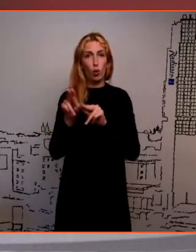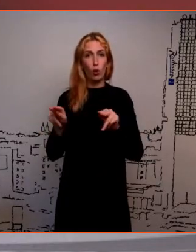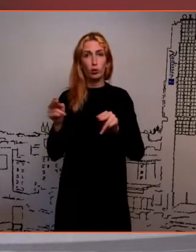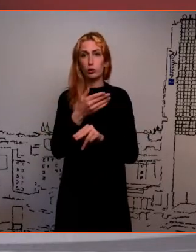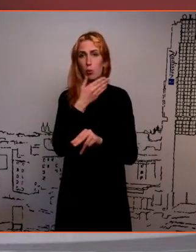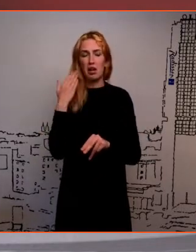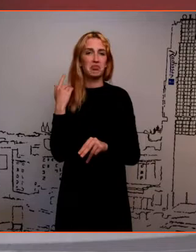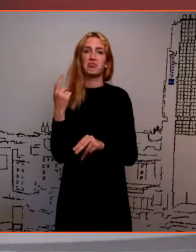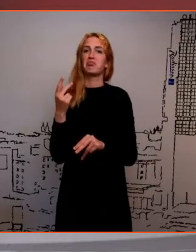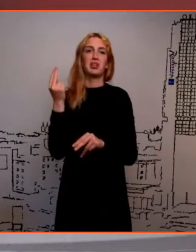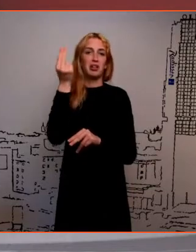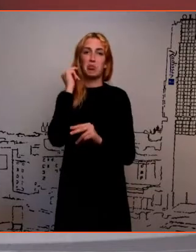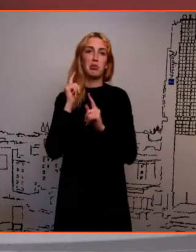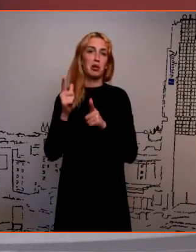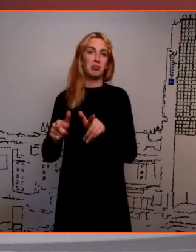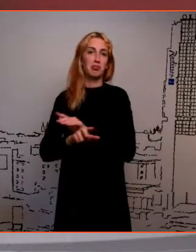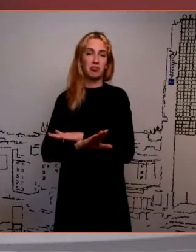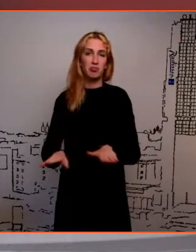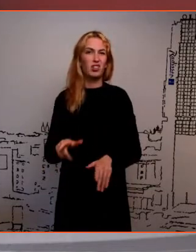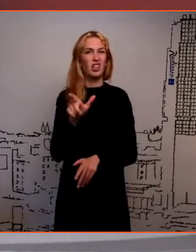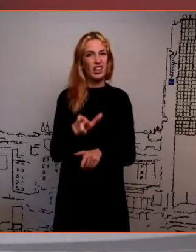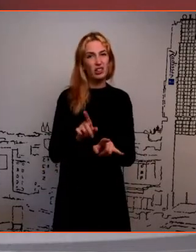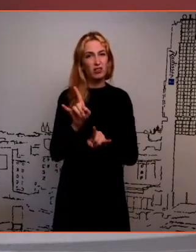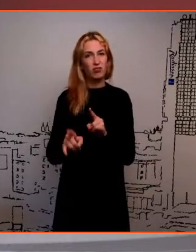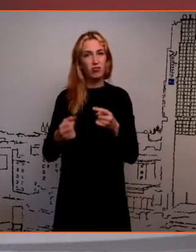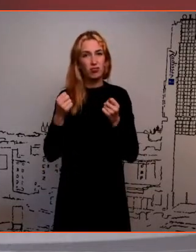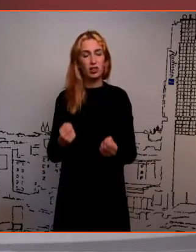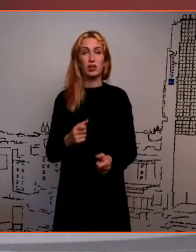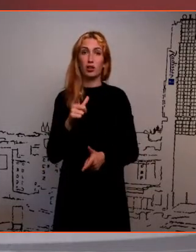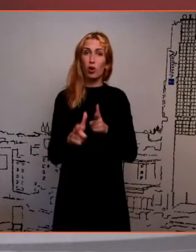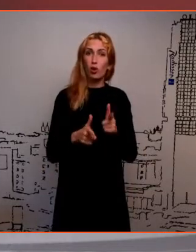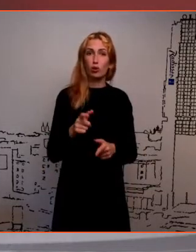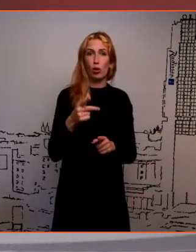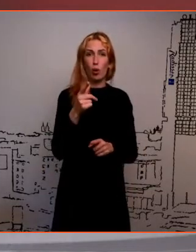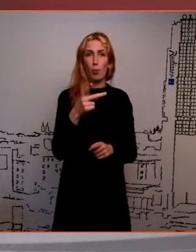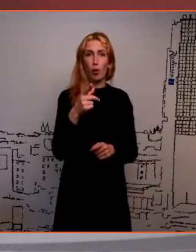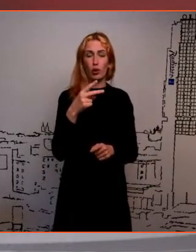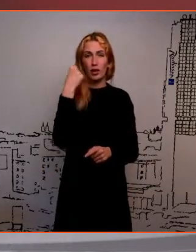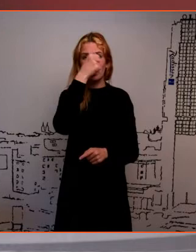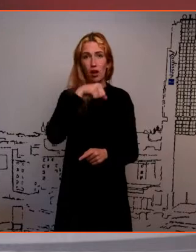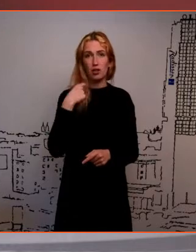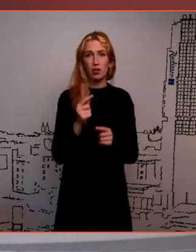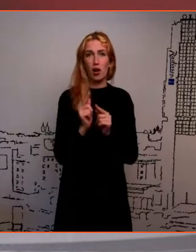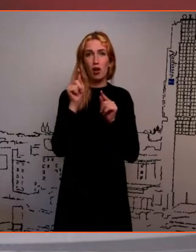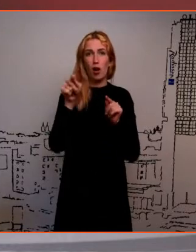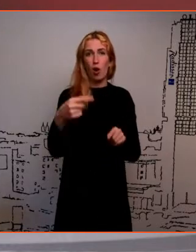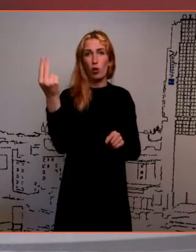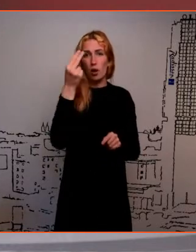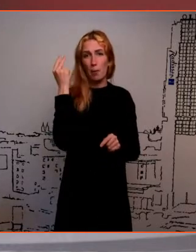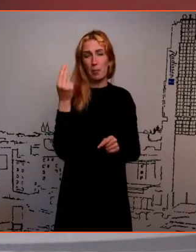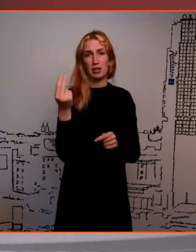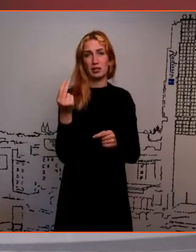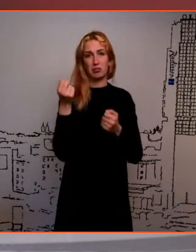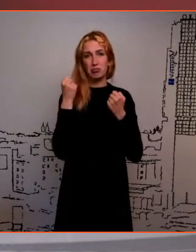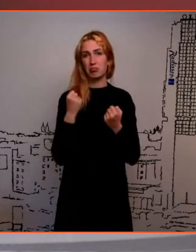lähe, siis sealt on nagu raske jõu penimest veenda, et teate, tegelikult see poolteist aastat kaug õppes ei ole nii hull, kui te tõesti tahate minna,